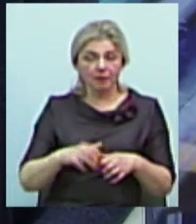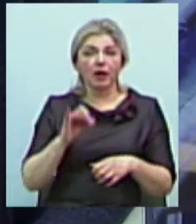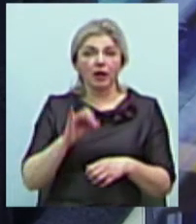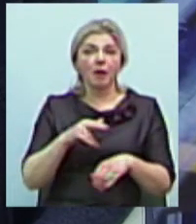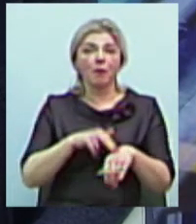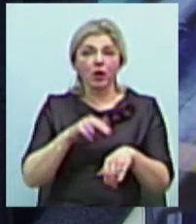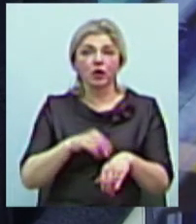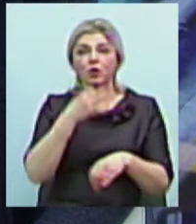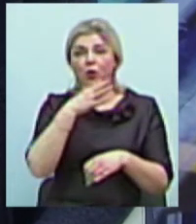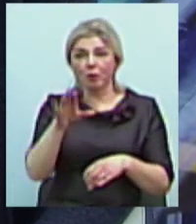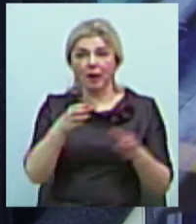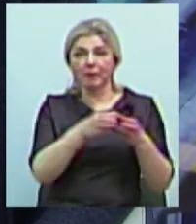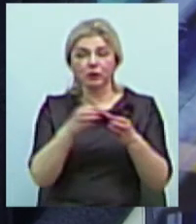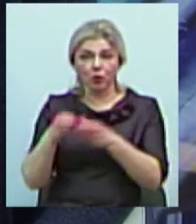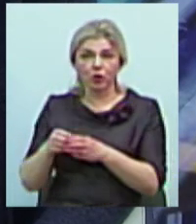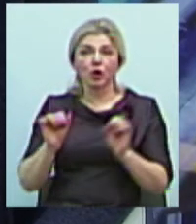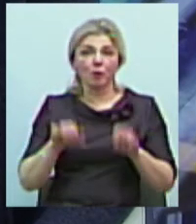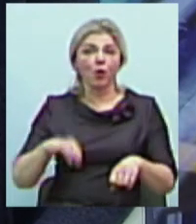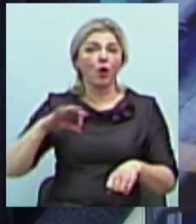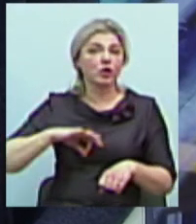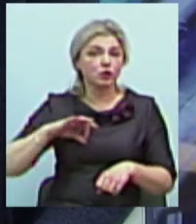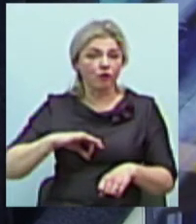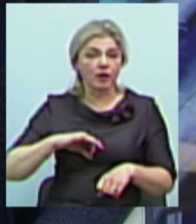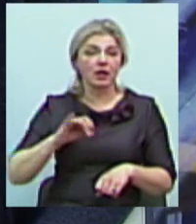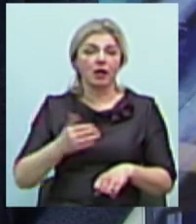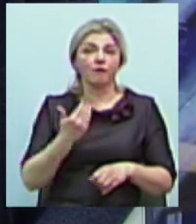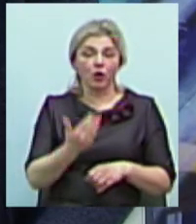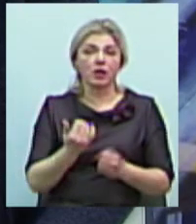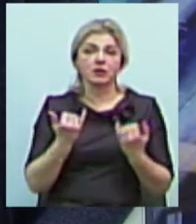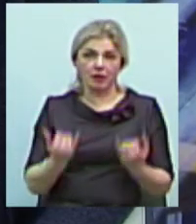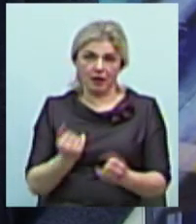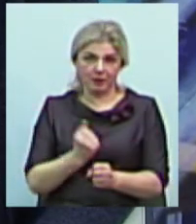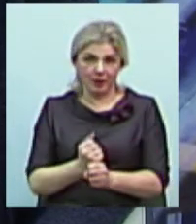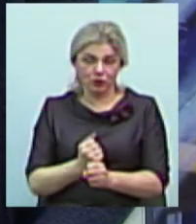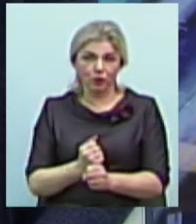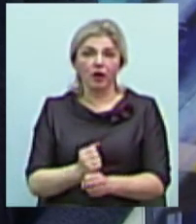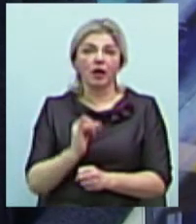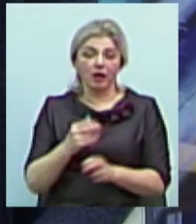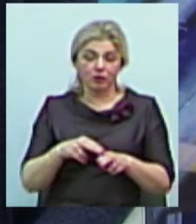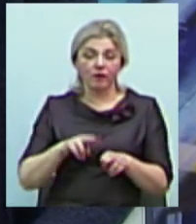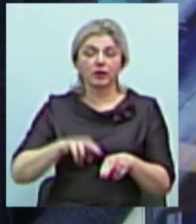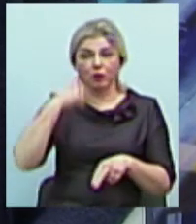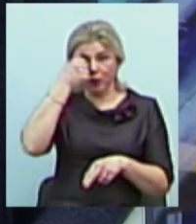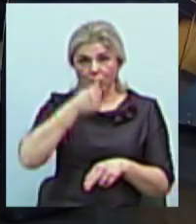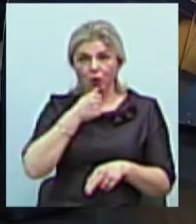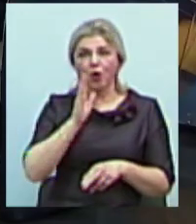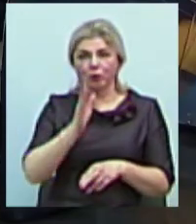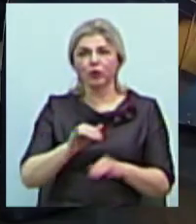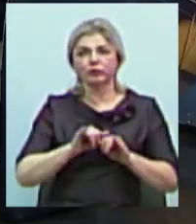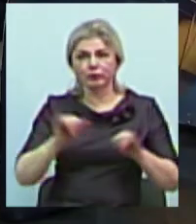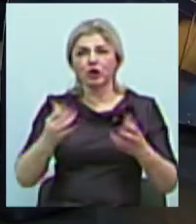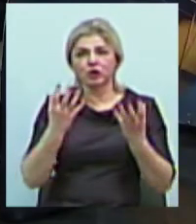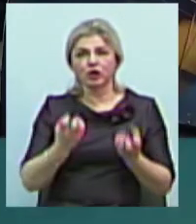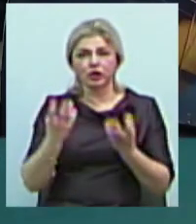будь-які підрозділи можуть користуватись. І вона зараз працює і цього року ми будемо впроваджувати ще і ще ці місця,